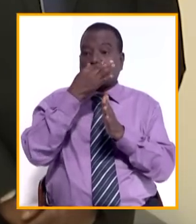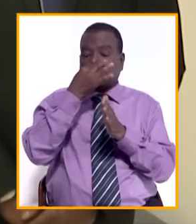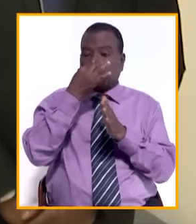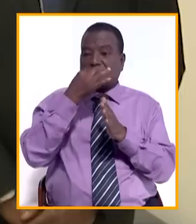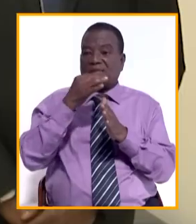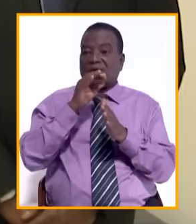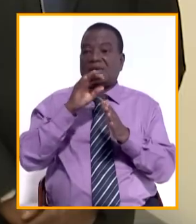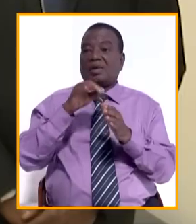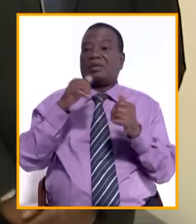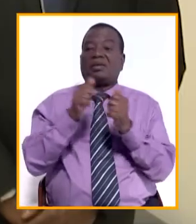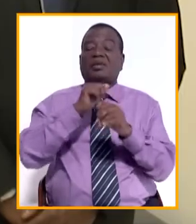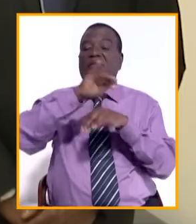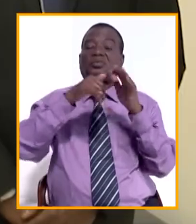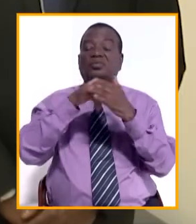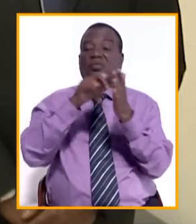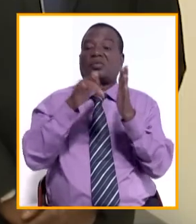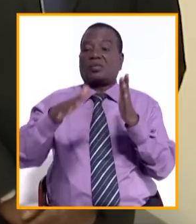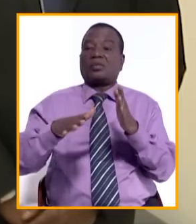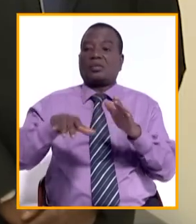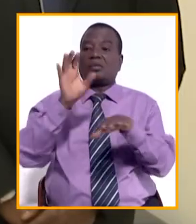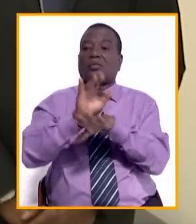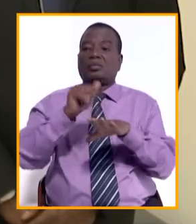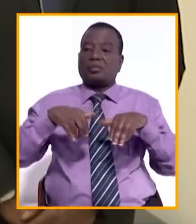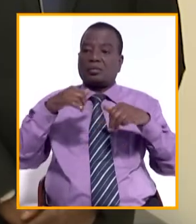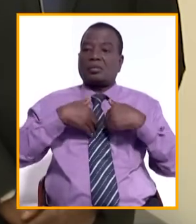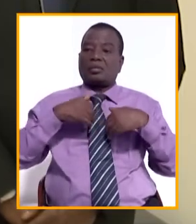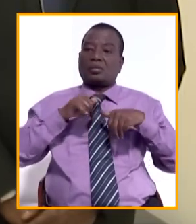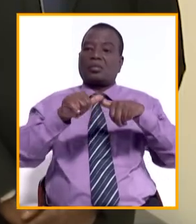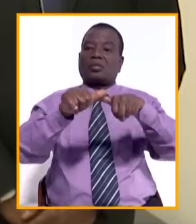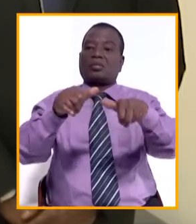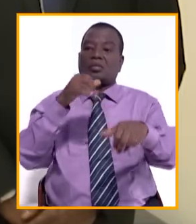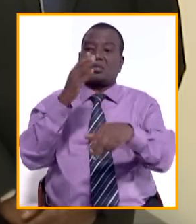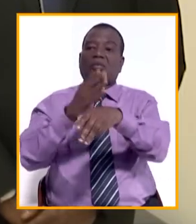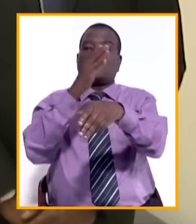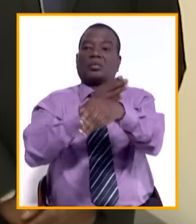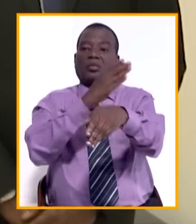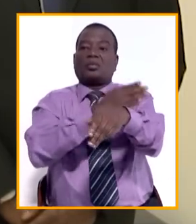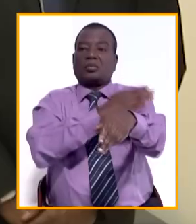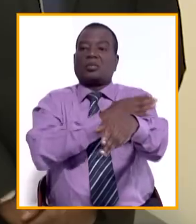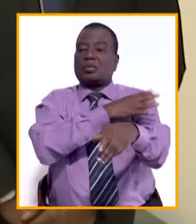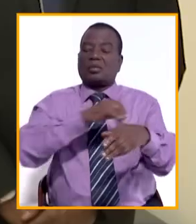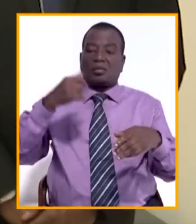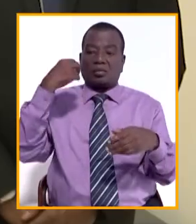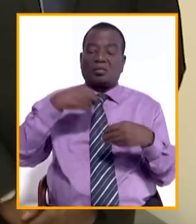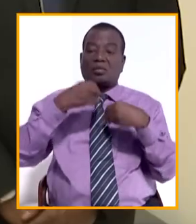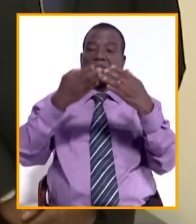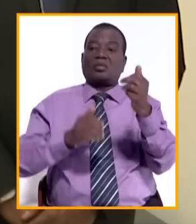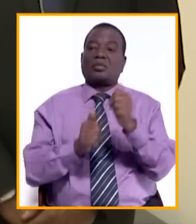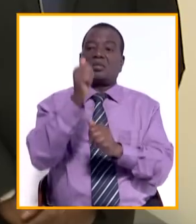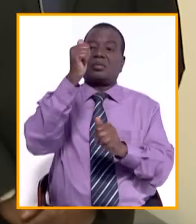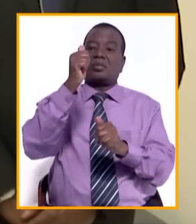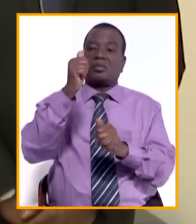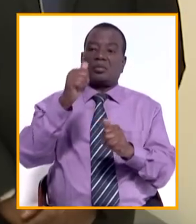Et malgré tout ça, la Côte d'Ivoire a continué de progresser. Et ce qui me donne le plus